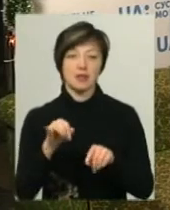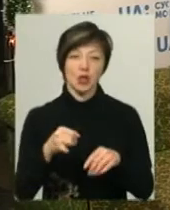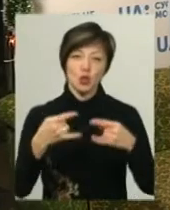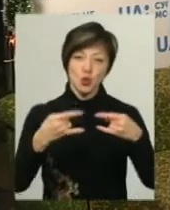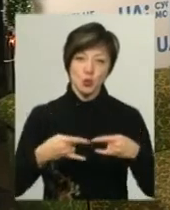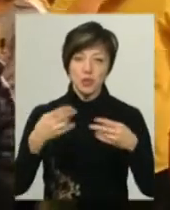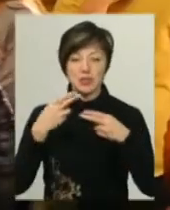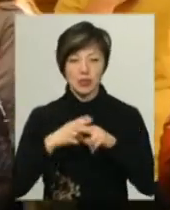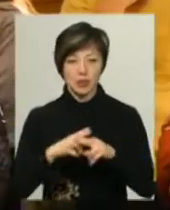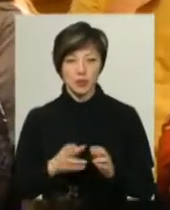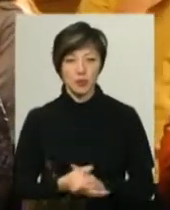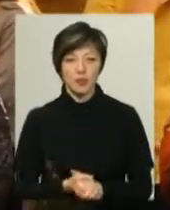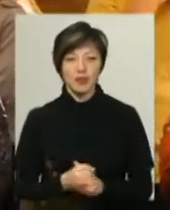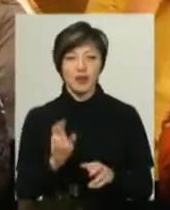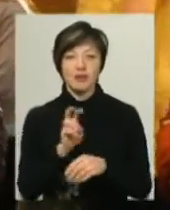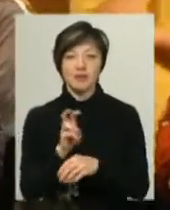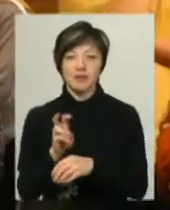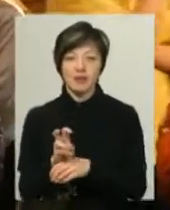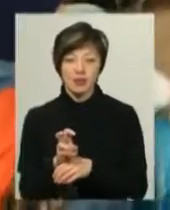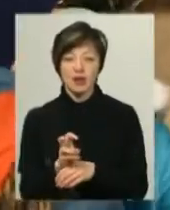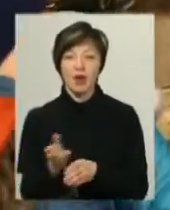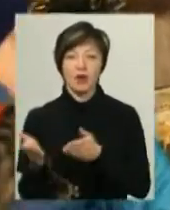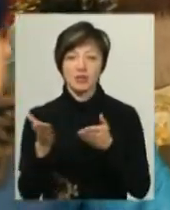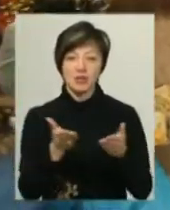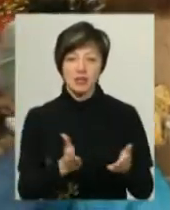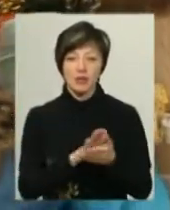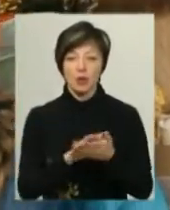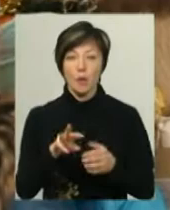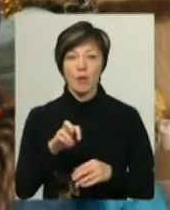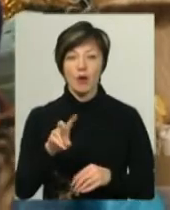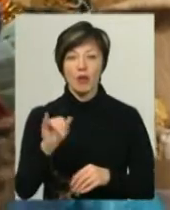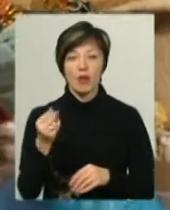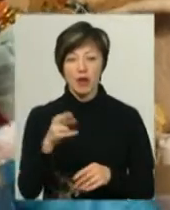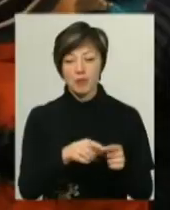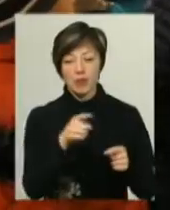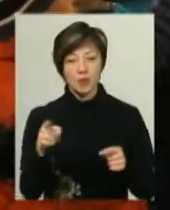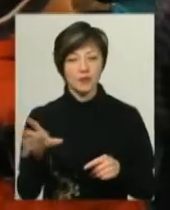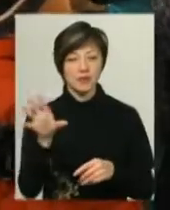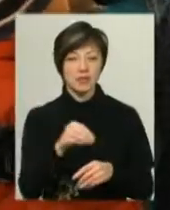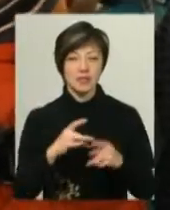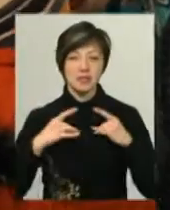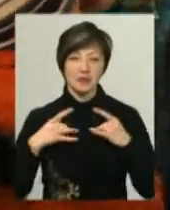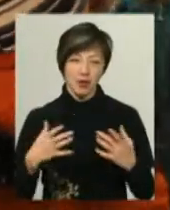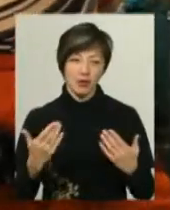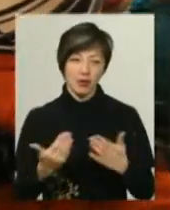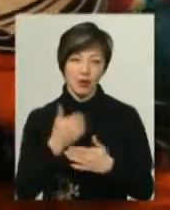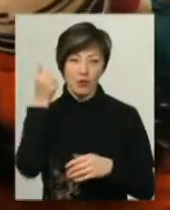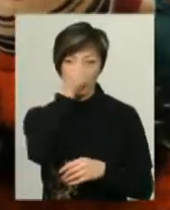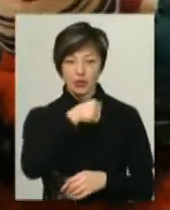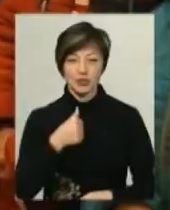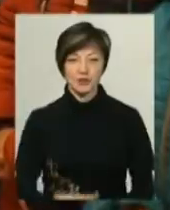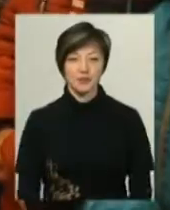студіями, технікою. Відвідати гостину Святого Миколая на телерадіокомпанії можна протягом усіх новорічно-різдвяних свят. Тетяна